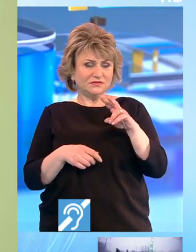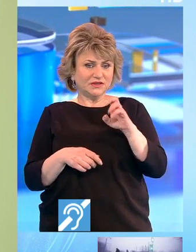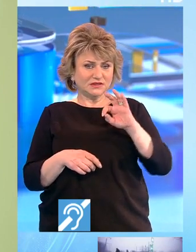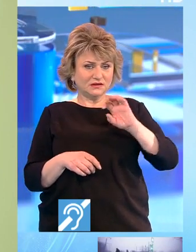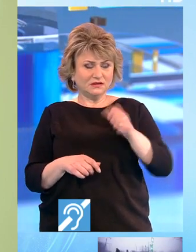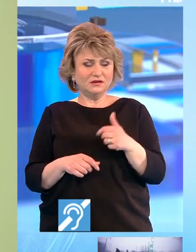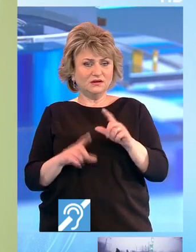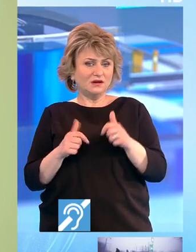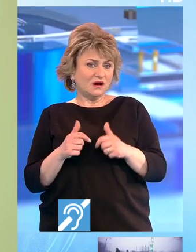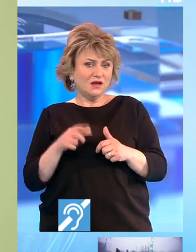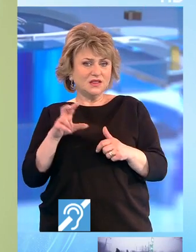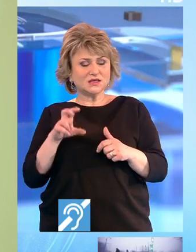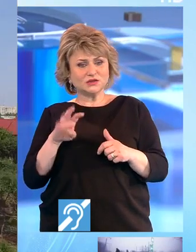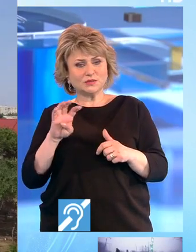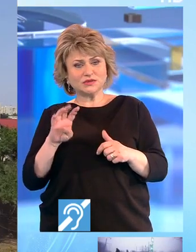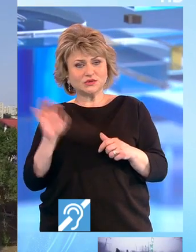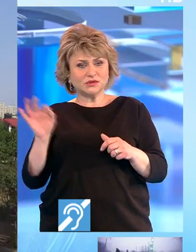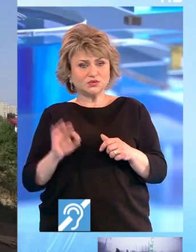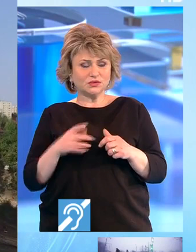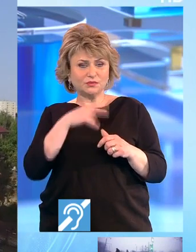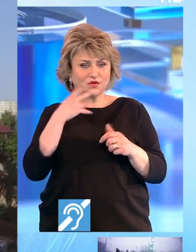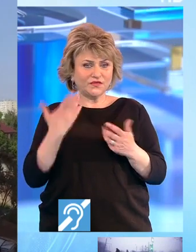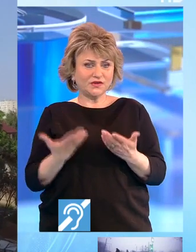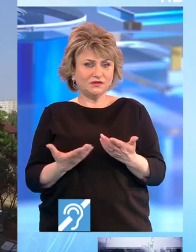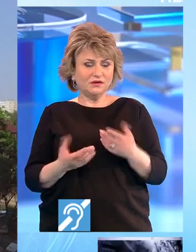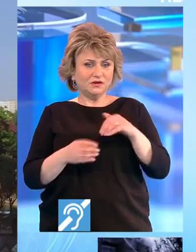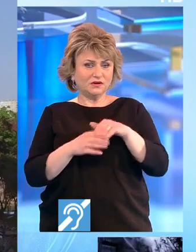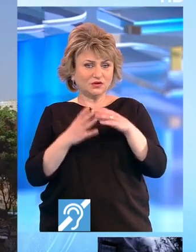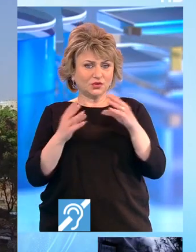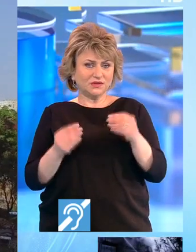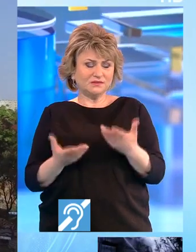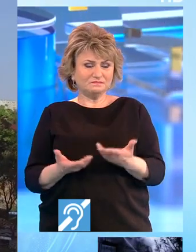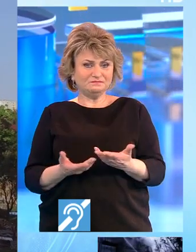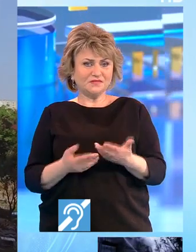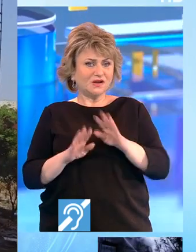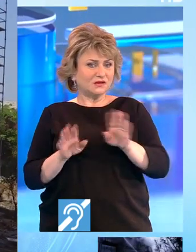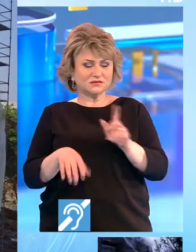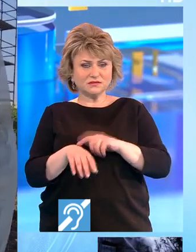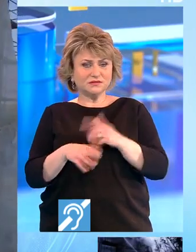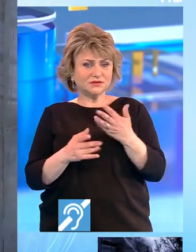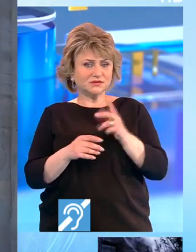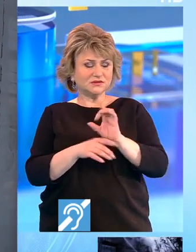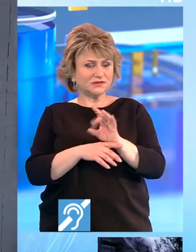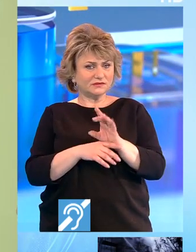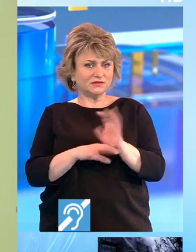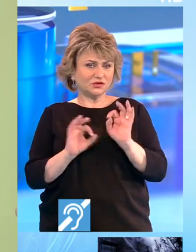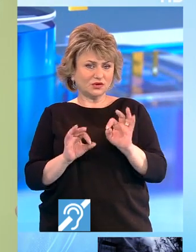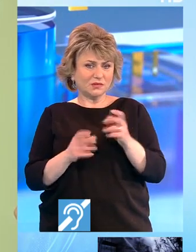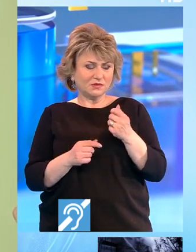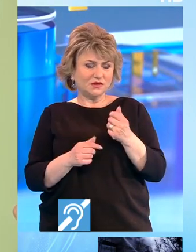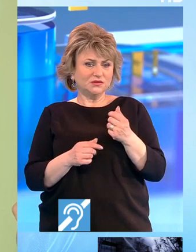30-40% profit în România. Atâta timp cât se vinde, normal că